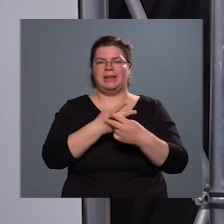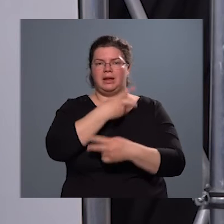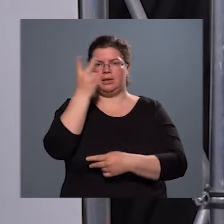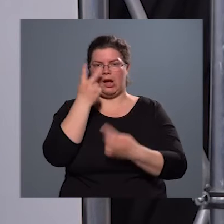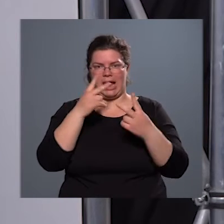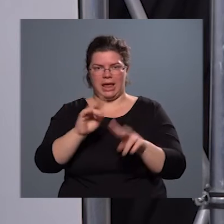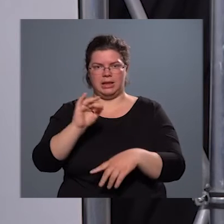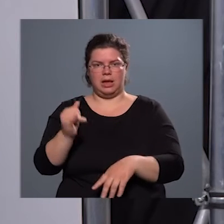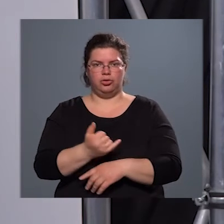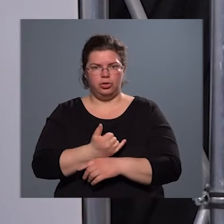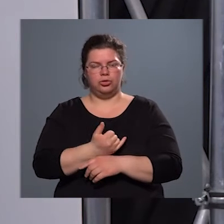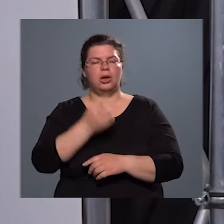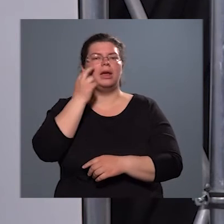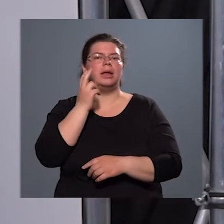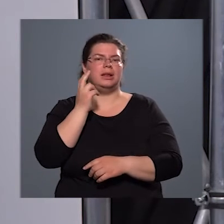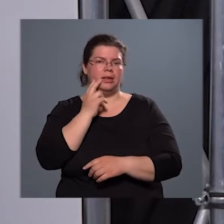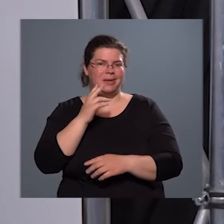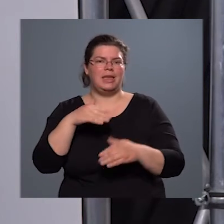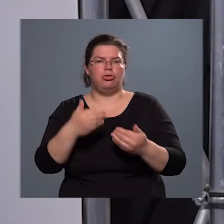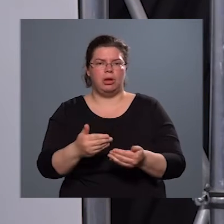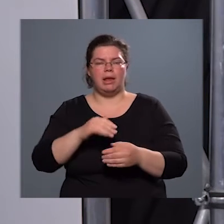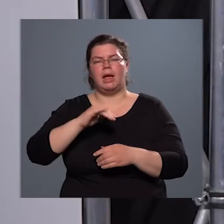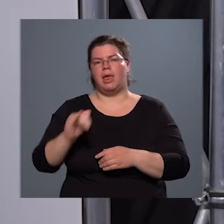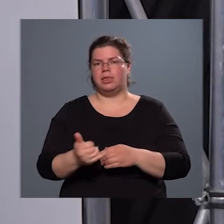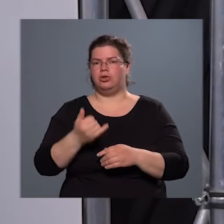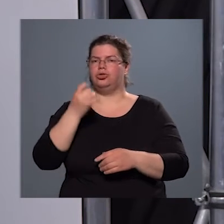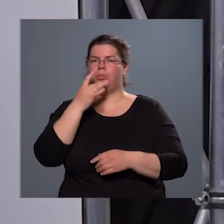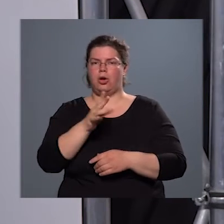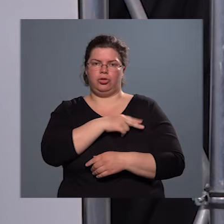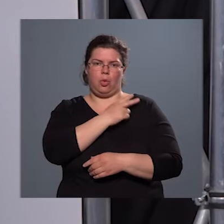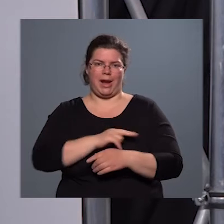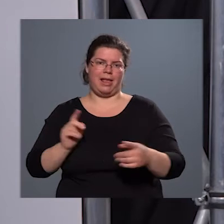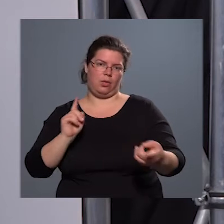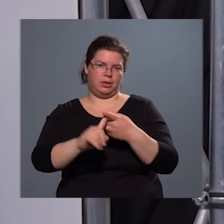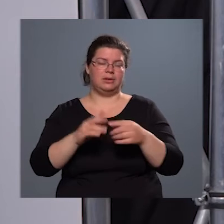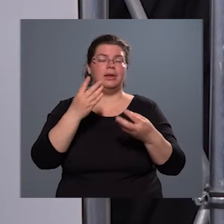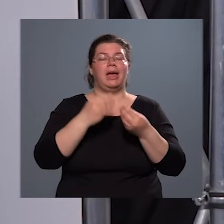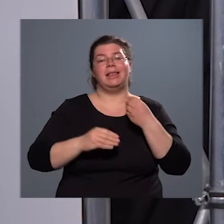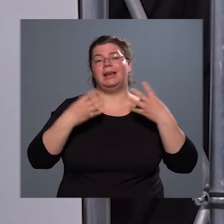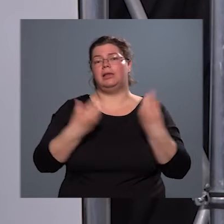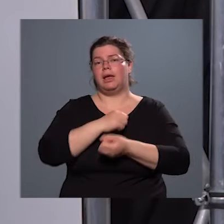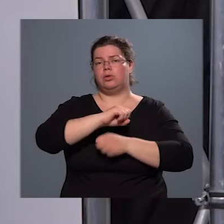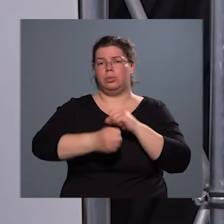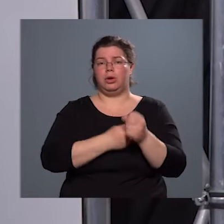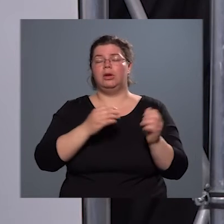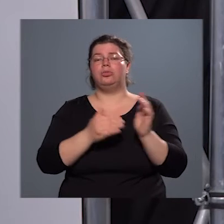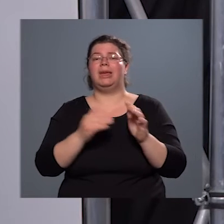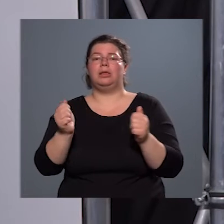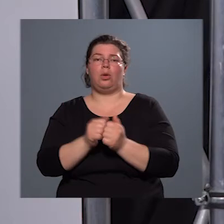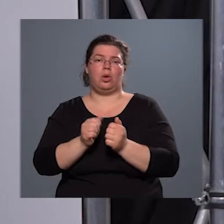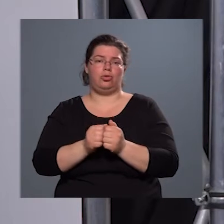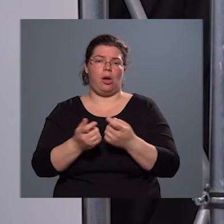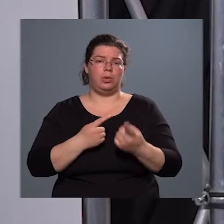is intézményes sítetten is a Bajcsi Kórházhoz tartozik, ezért az együttműködés itt még szorosabb közöttünk, mint